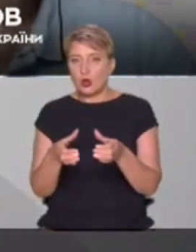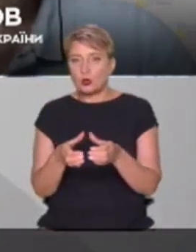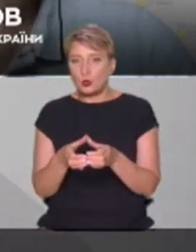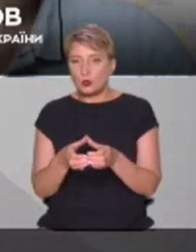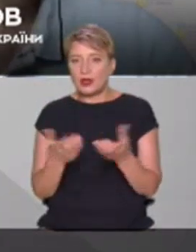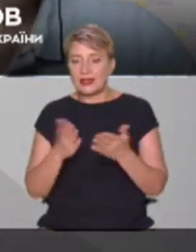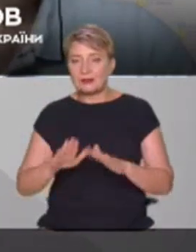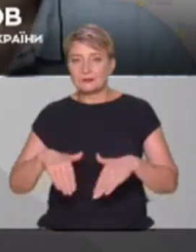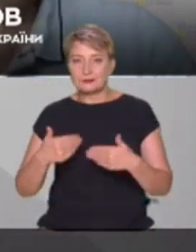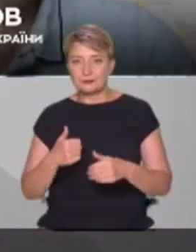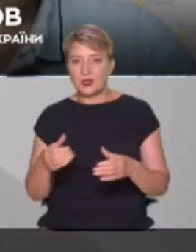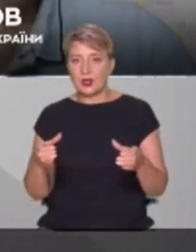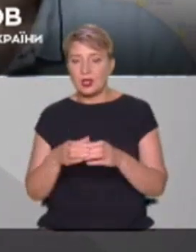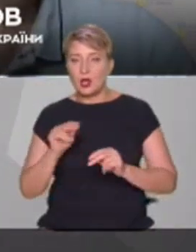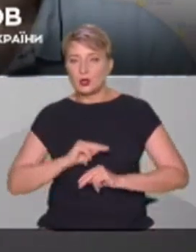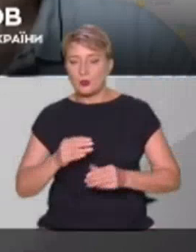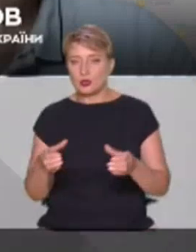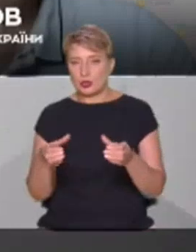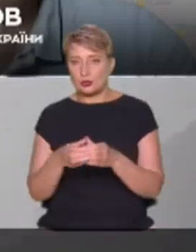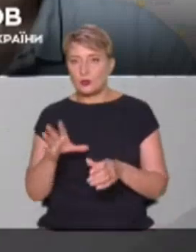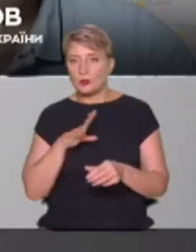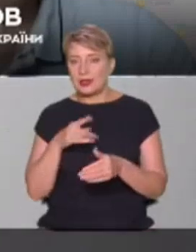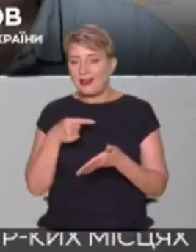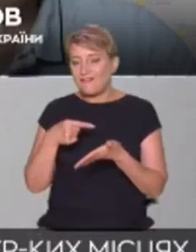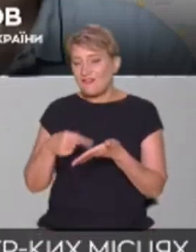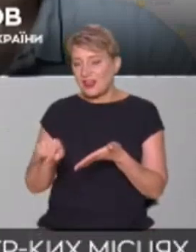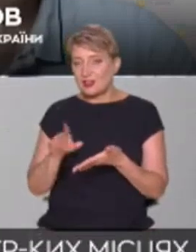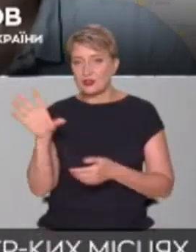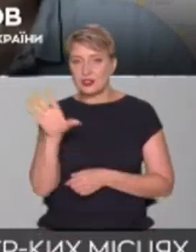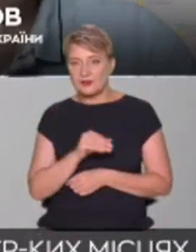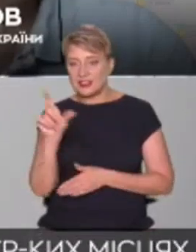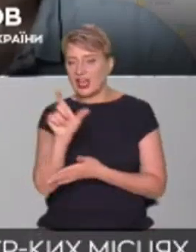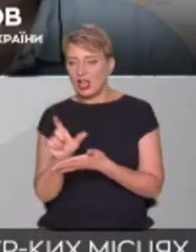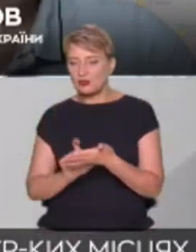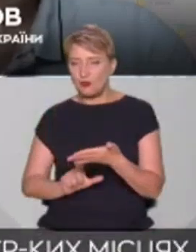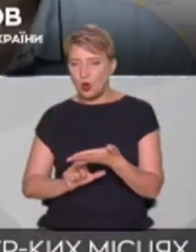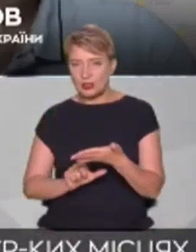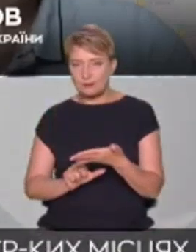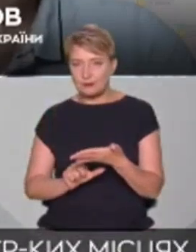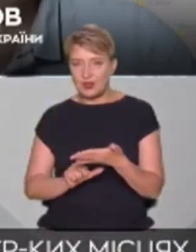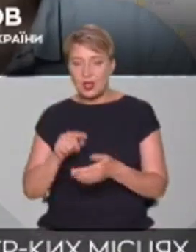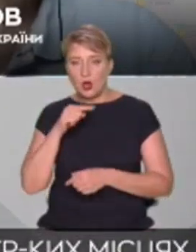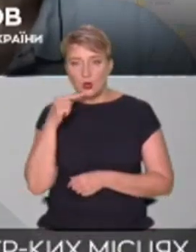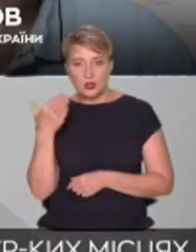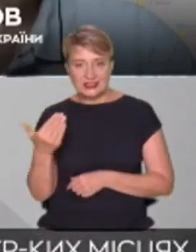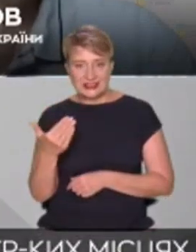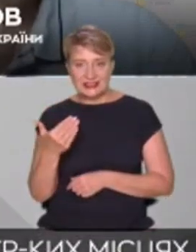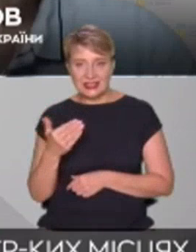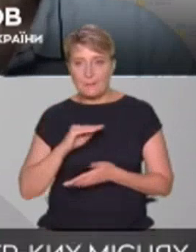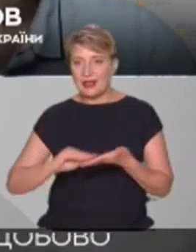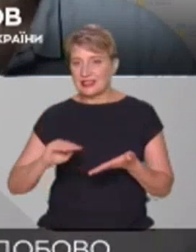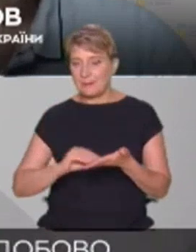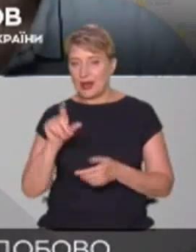рекомендації робочої групи були виключити всі твори російських письменників з програми.